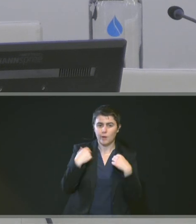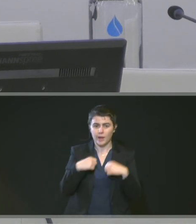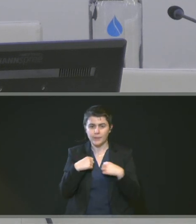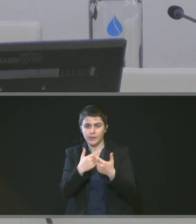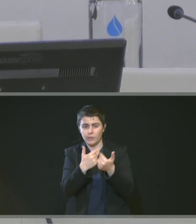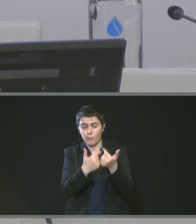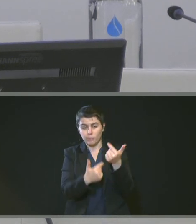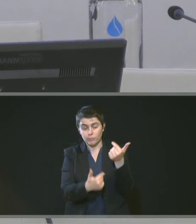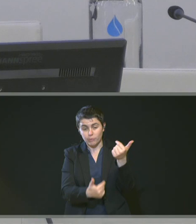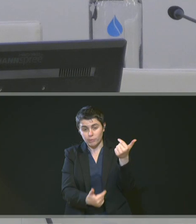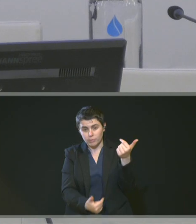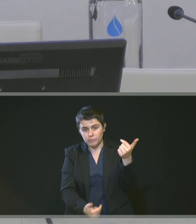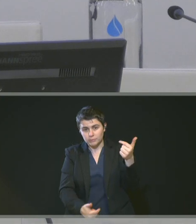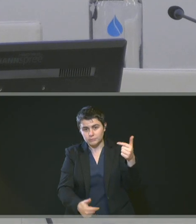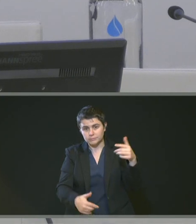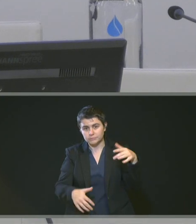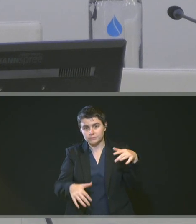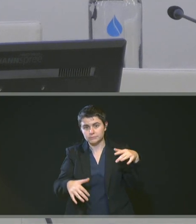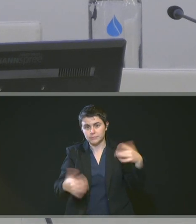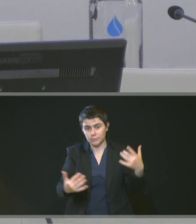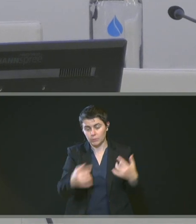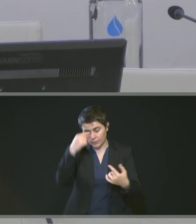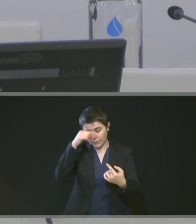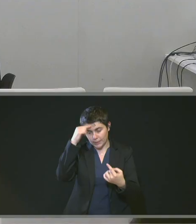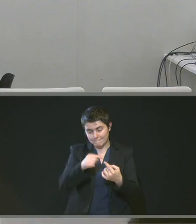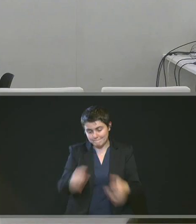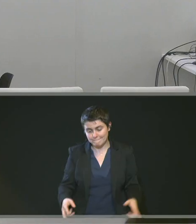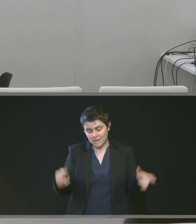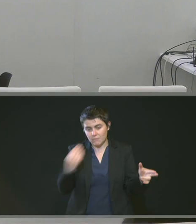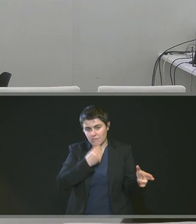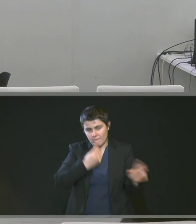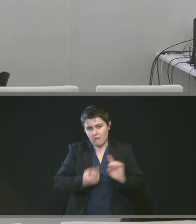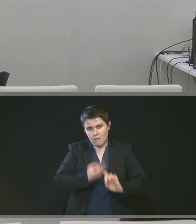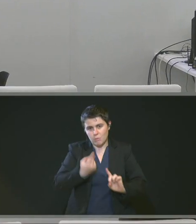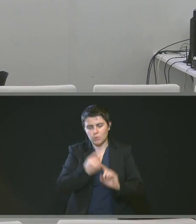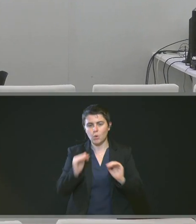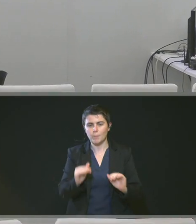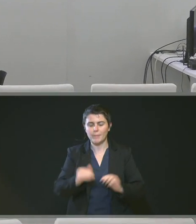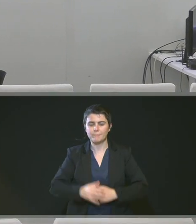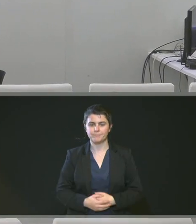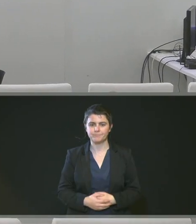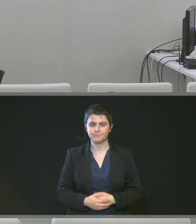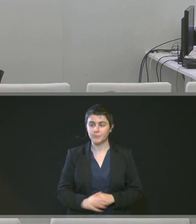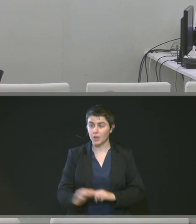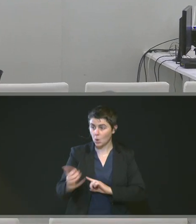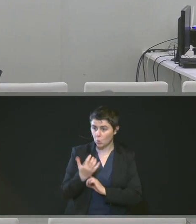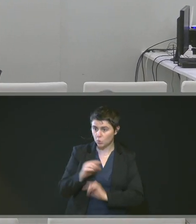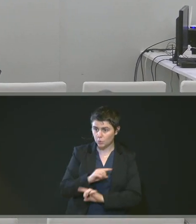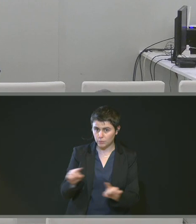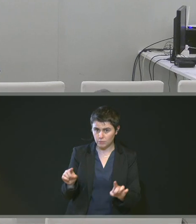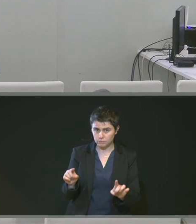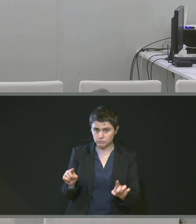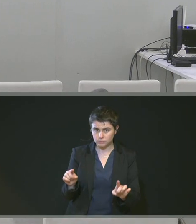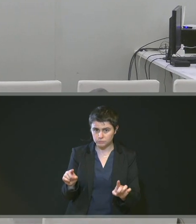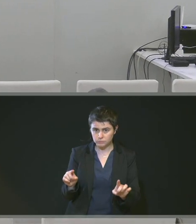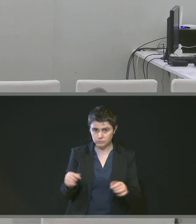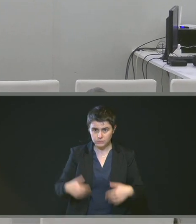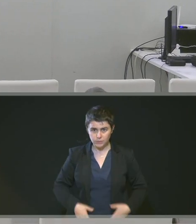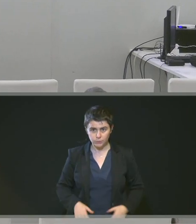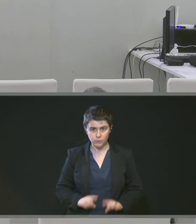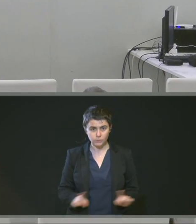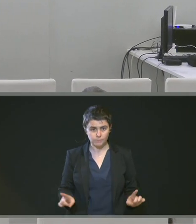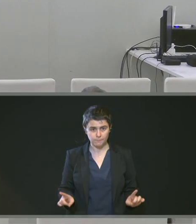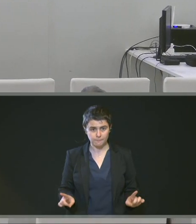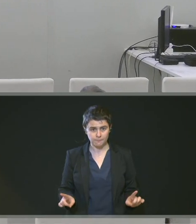sujet de l'année. Mais enfin, la viabilité hivernale, c'est très important. Est-ce qu'il y a des votes contre ? Des abstentions ? Non. Donc, il y